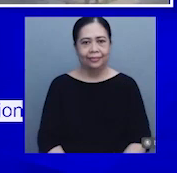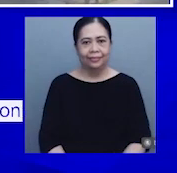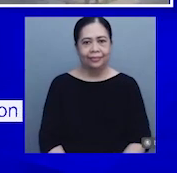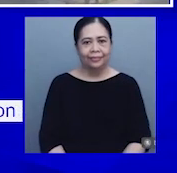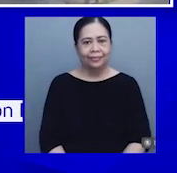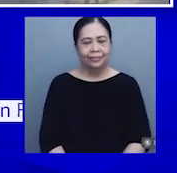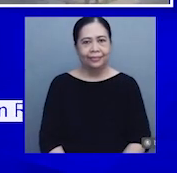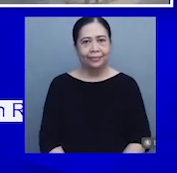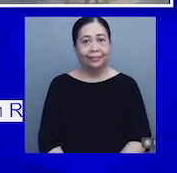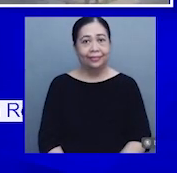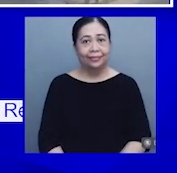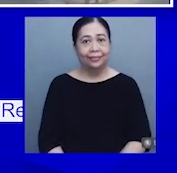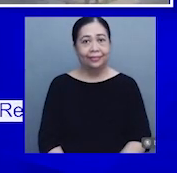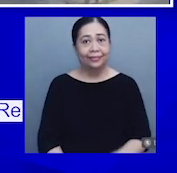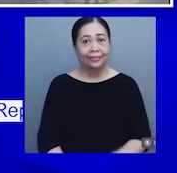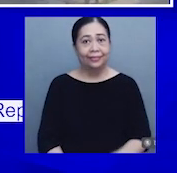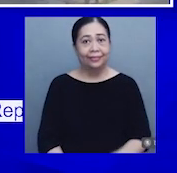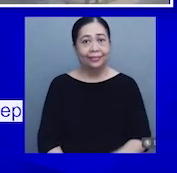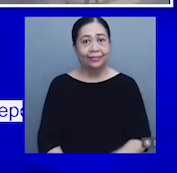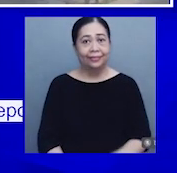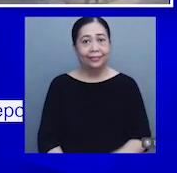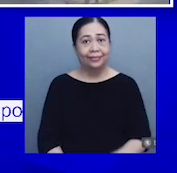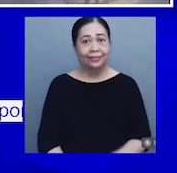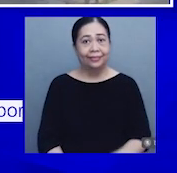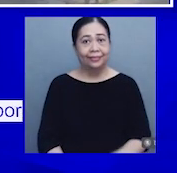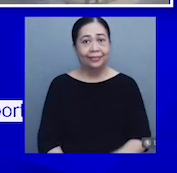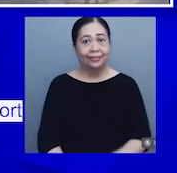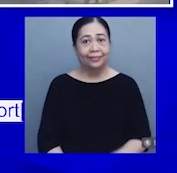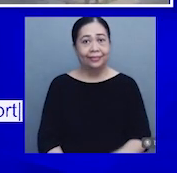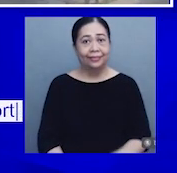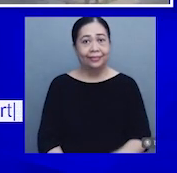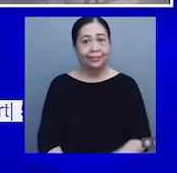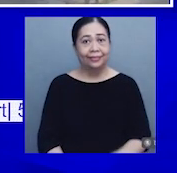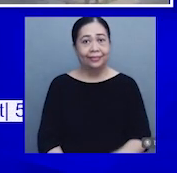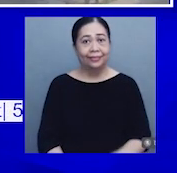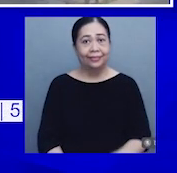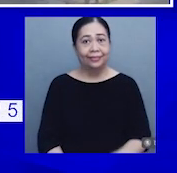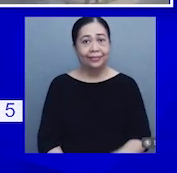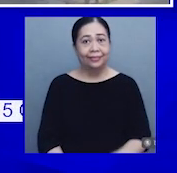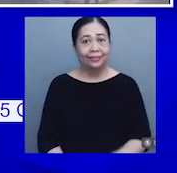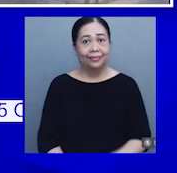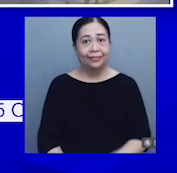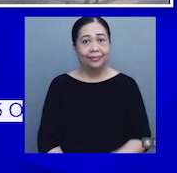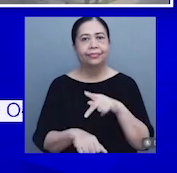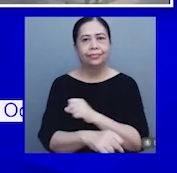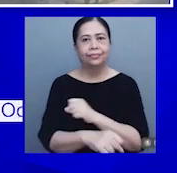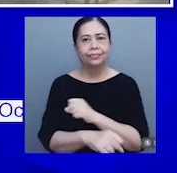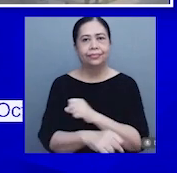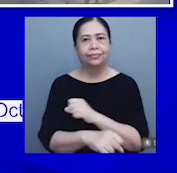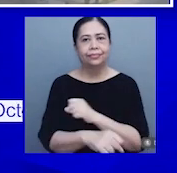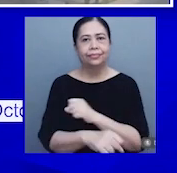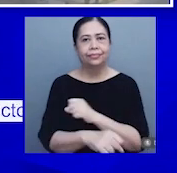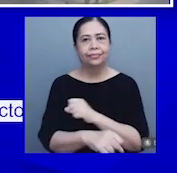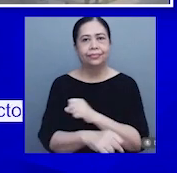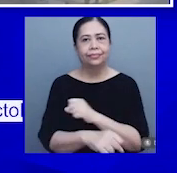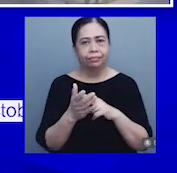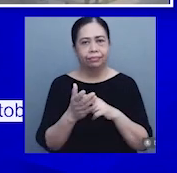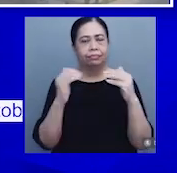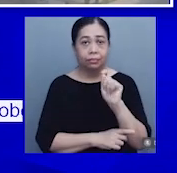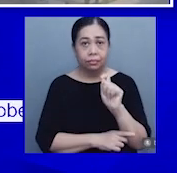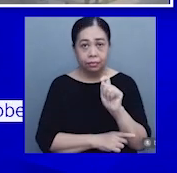Magandang umaga sa inyong lahat. Ang Philippine Statistics Authority magulat ng antas ng inflation sa bansa para sa buwan ng September